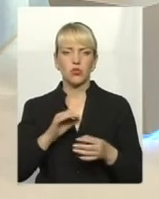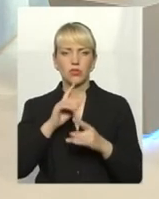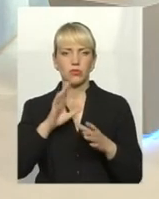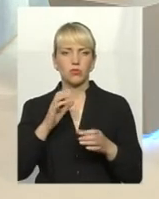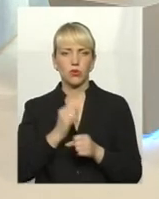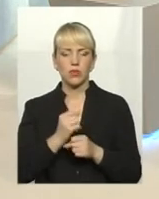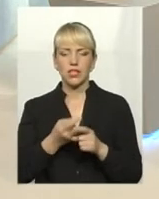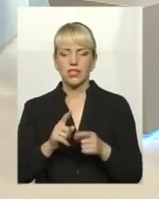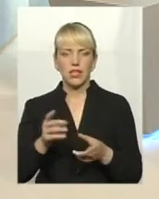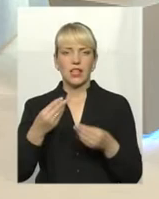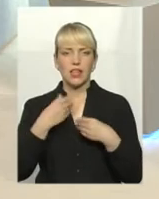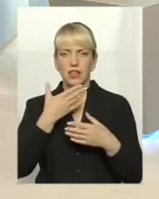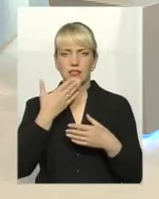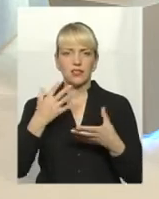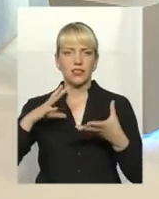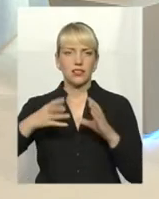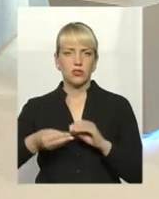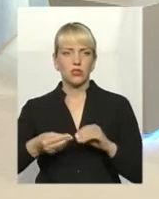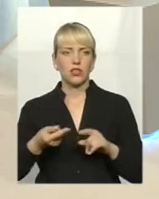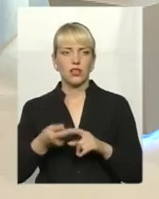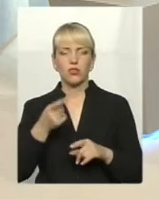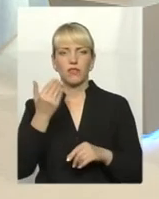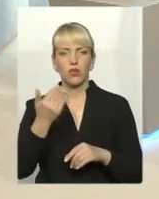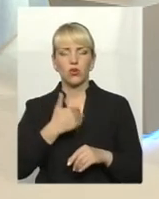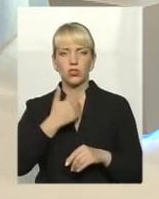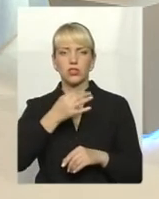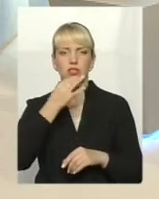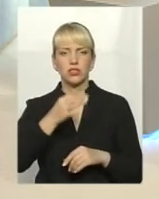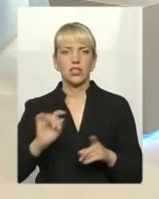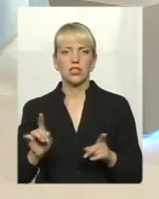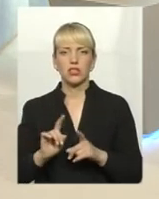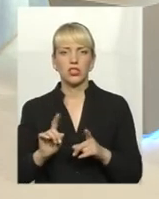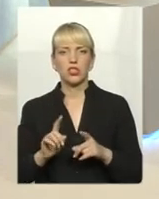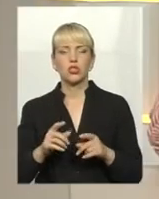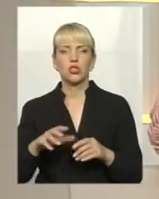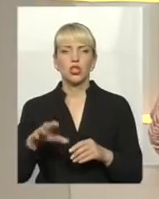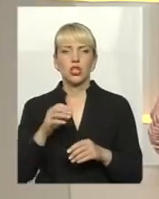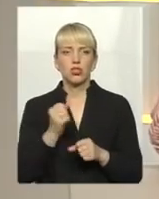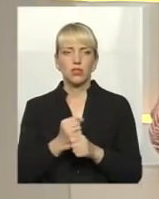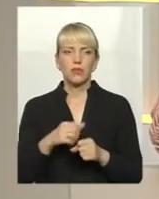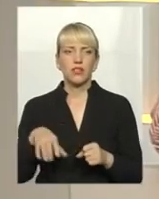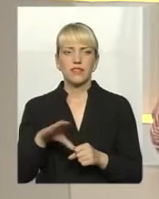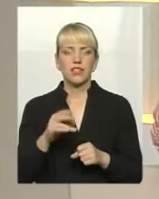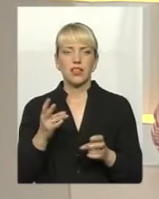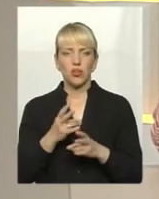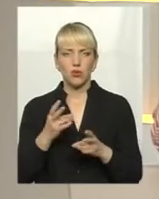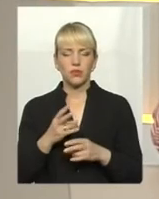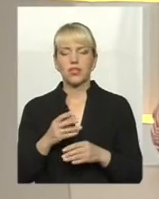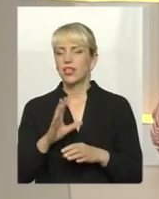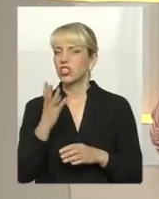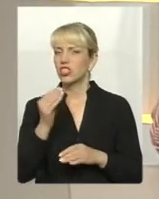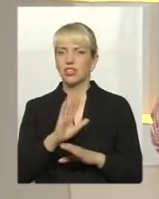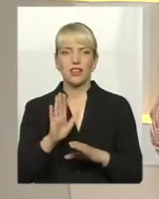не дасть діявого результату. Тобто, в принципі, ви хочете сказати, що від громади зробили все необхідно? Ще не все, але ми